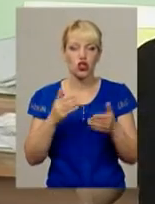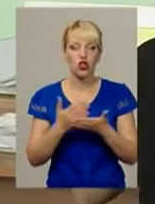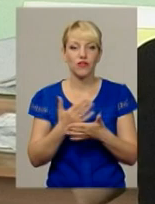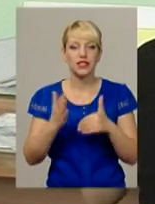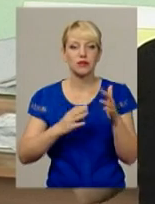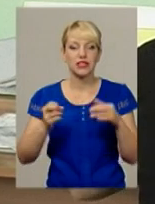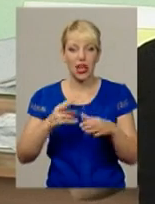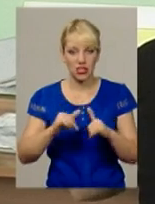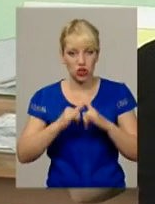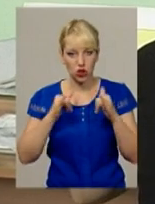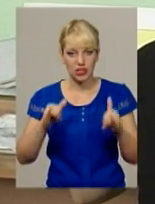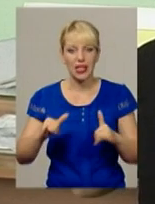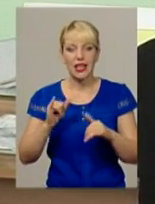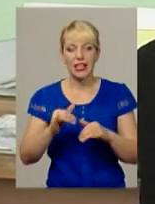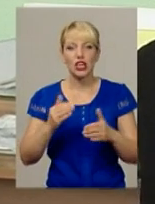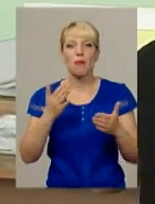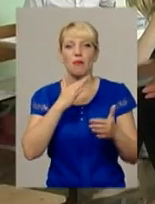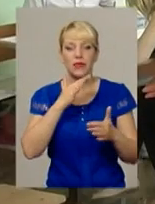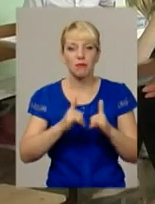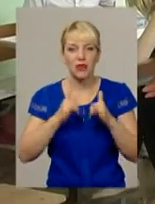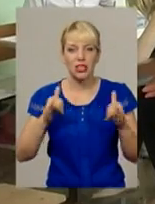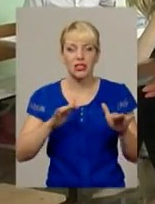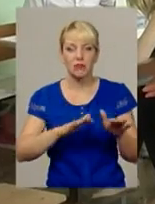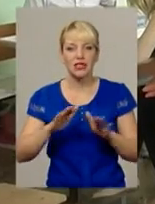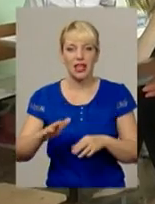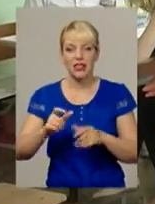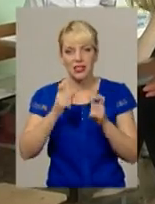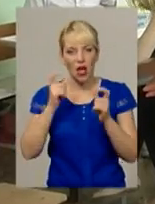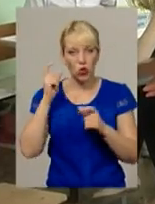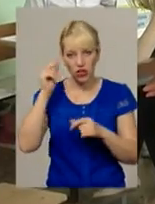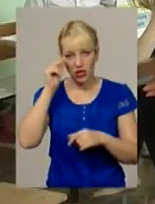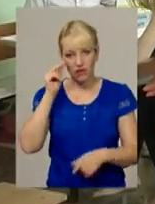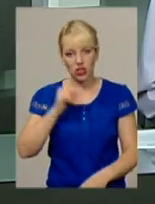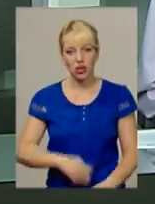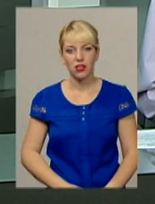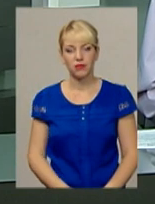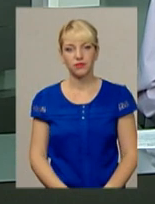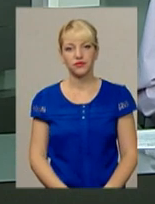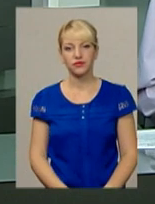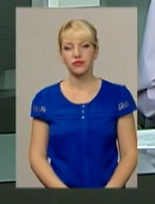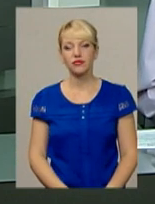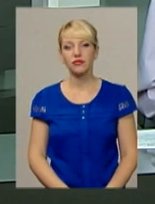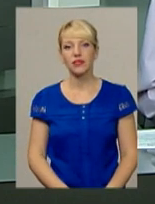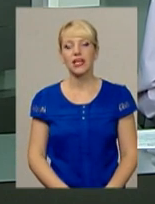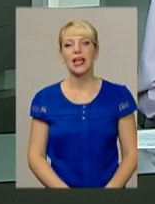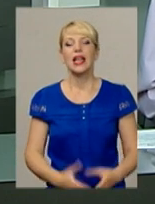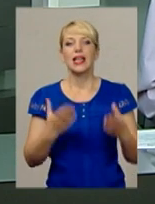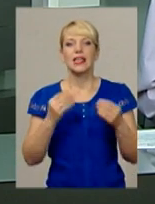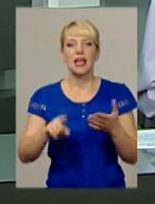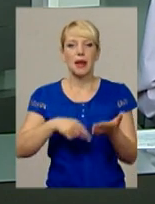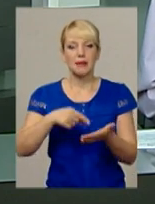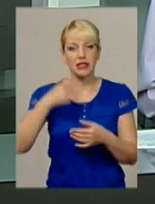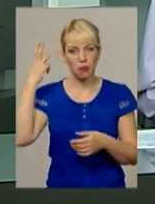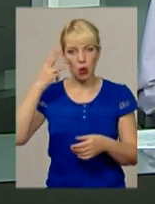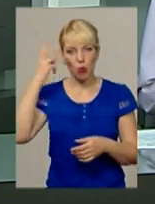зросла кількість міст на заочну форму навчання. Дарина Денисенко, Віктор Кривий для інформаційного випуску. У День міста Хмельницького